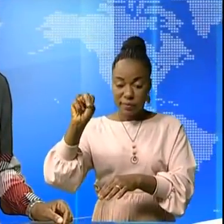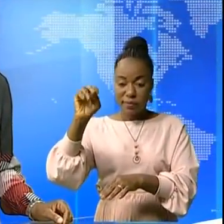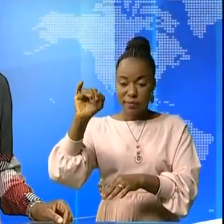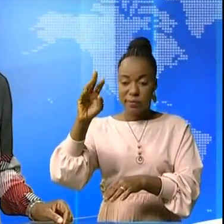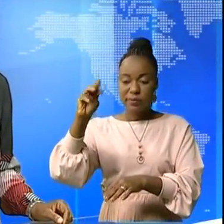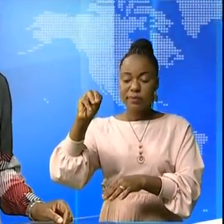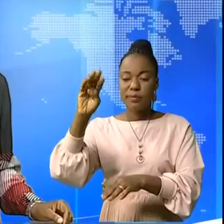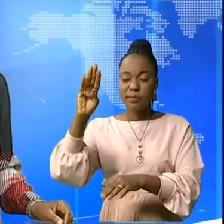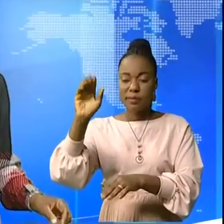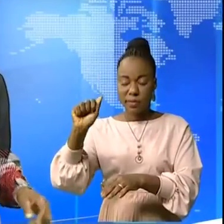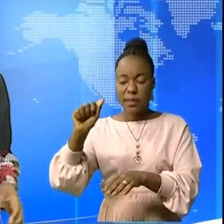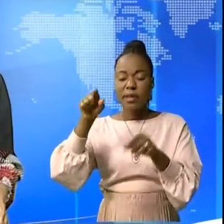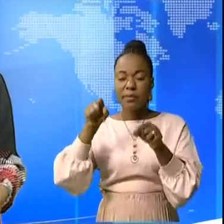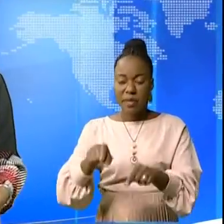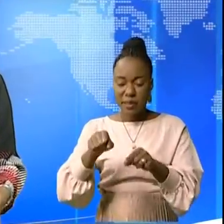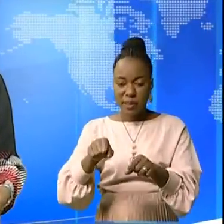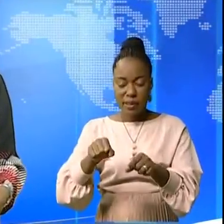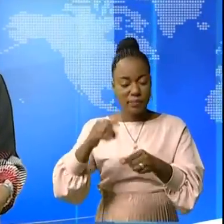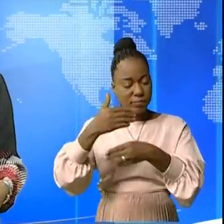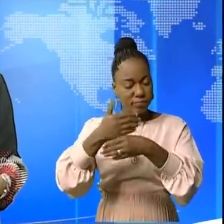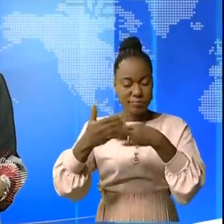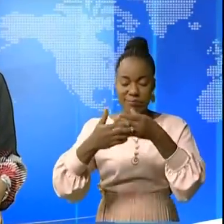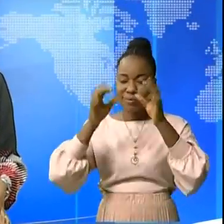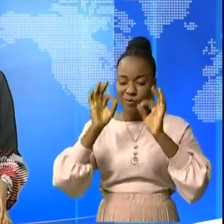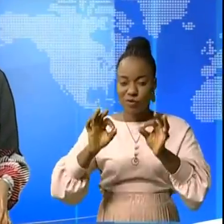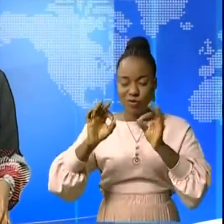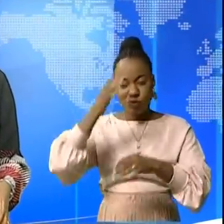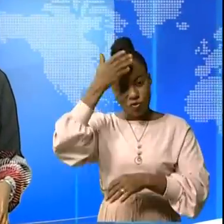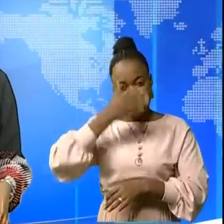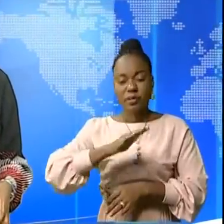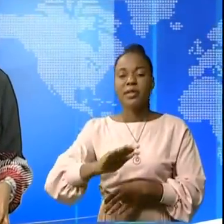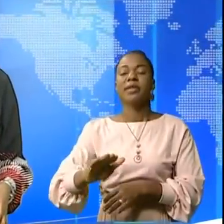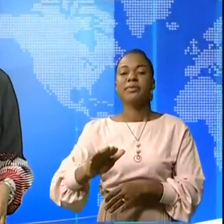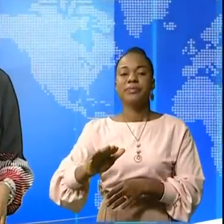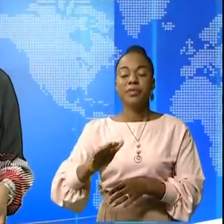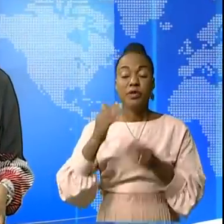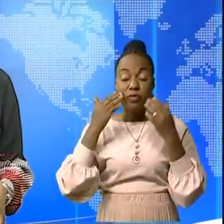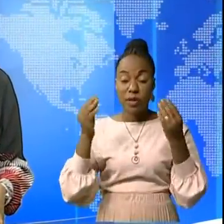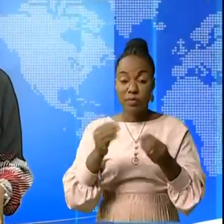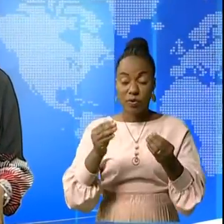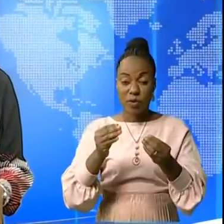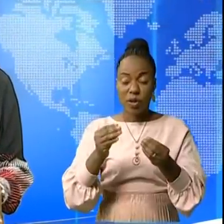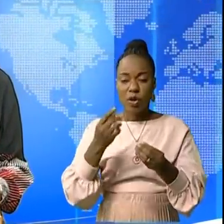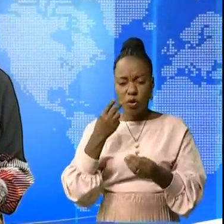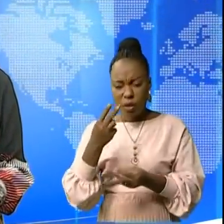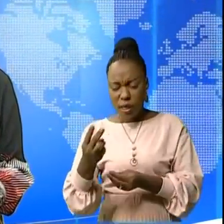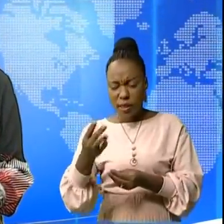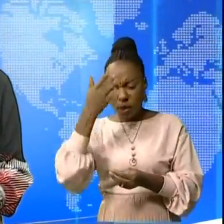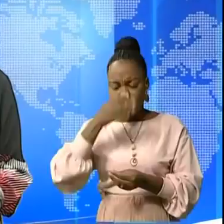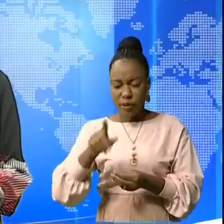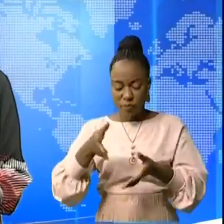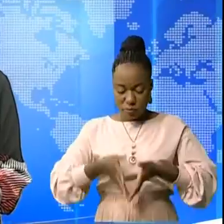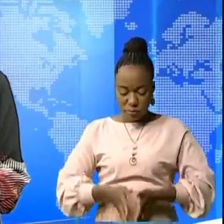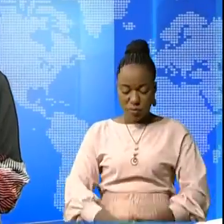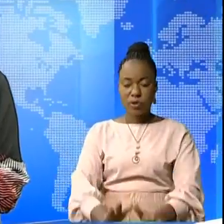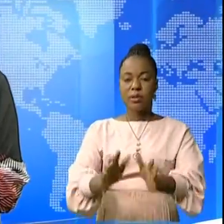charge plusieurs malades et même les accidentés. Parmi les services organisés, on y trouve la maternité, la chirurgie